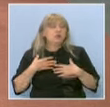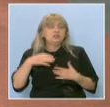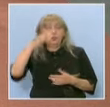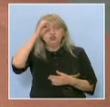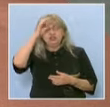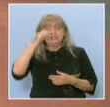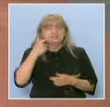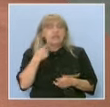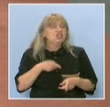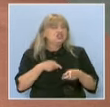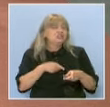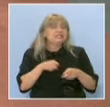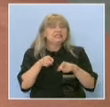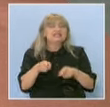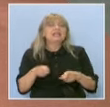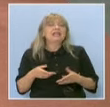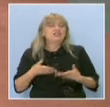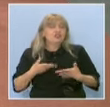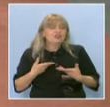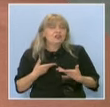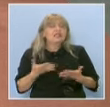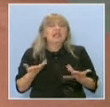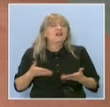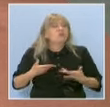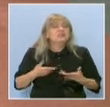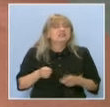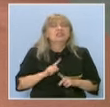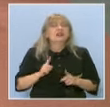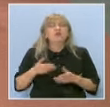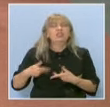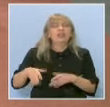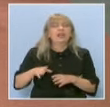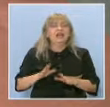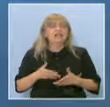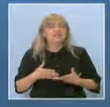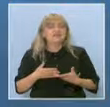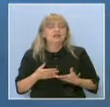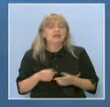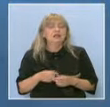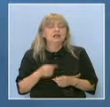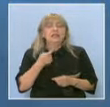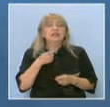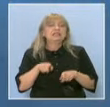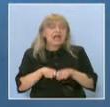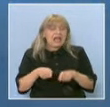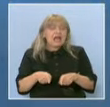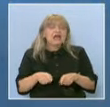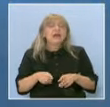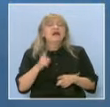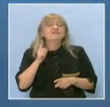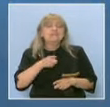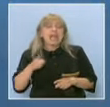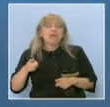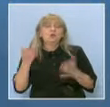и ще следи тези тенденции, какво искат, какво не искат, какво им харесва. По този начин, на микрониво, всяка ги надя, ще